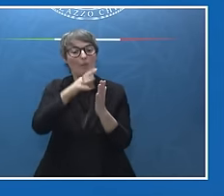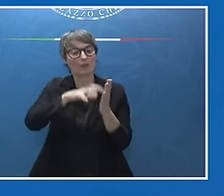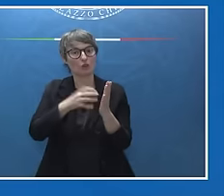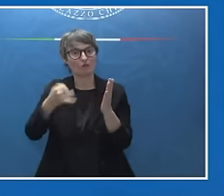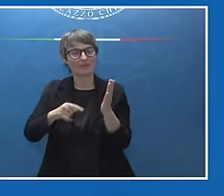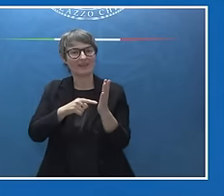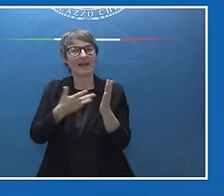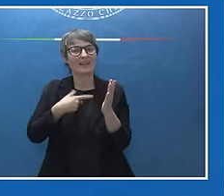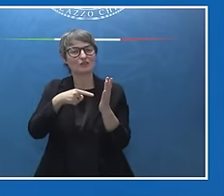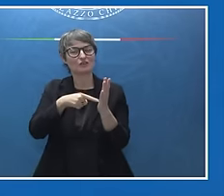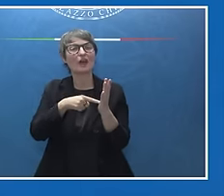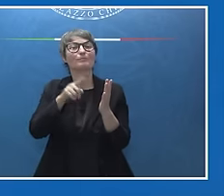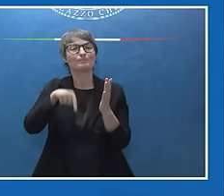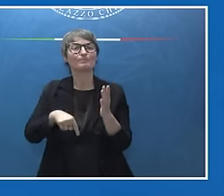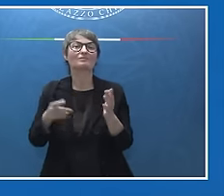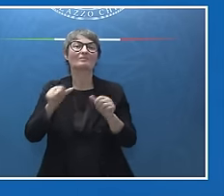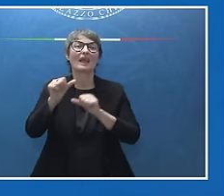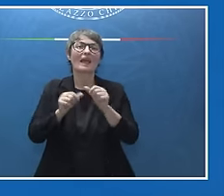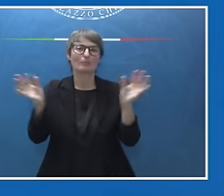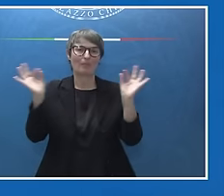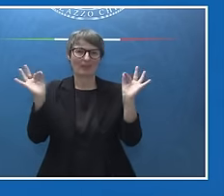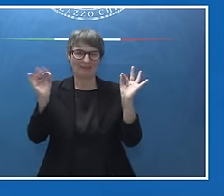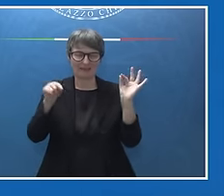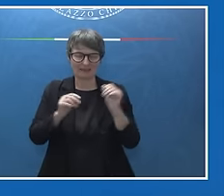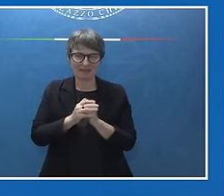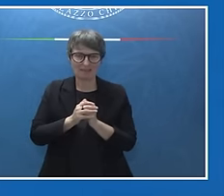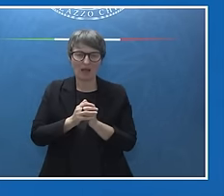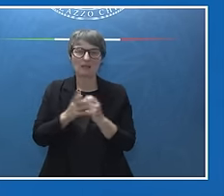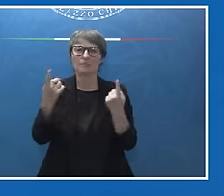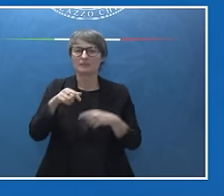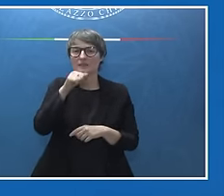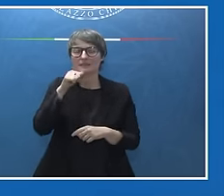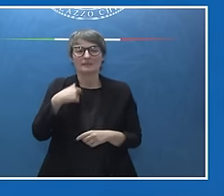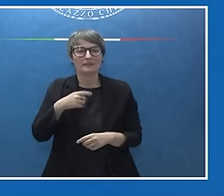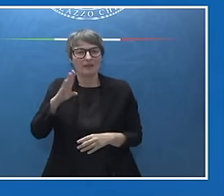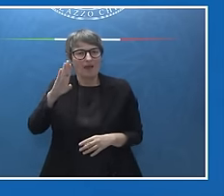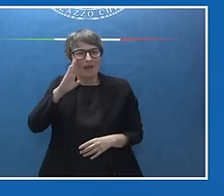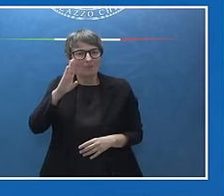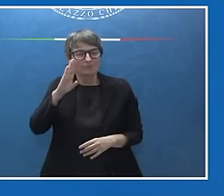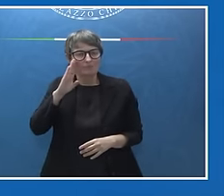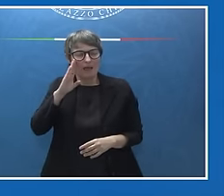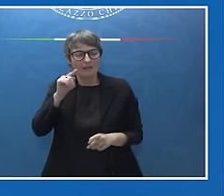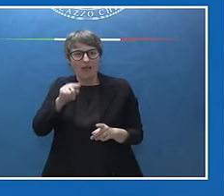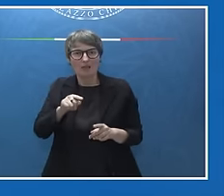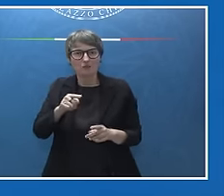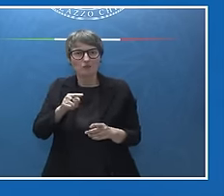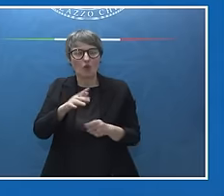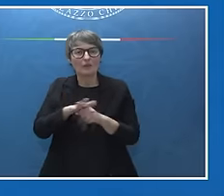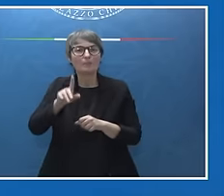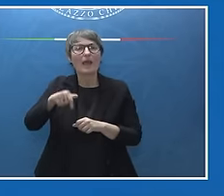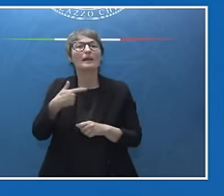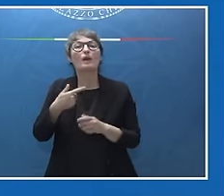climatici, questione sulla quale è necessario mantenere alta l'ambizione in termini di risultati da